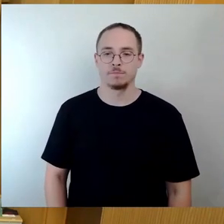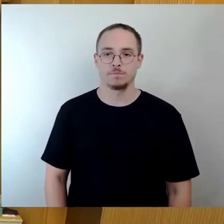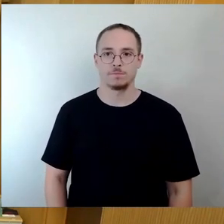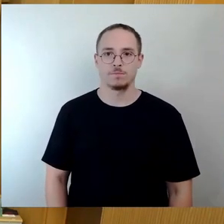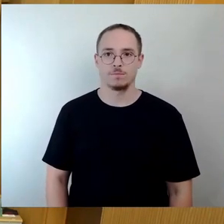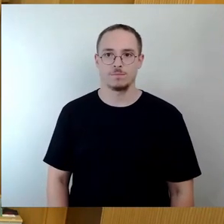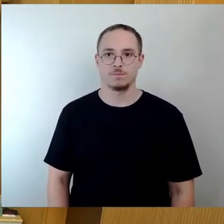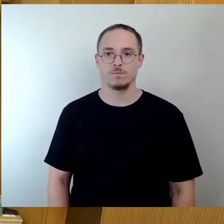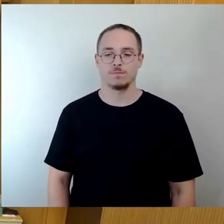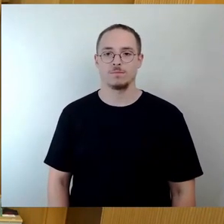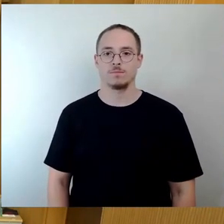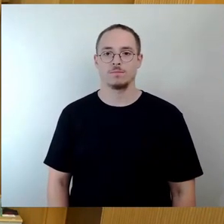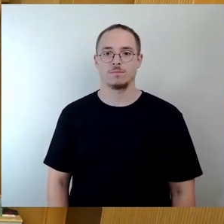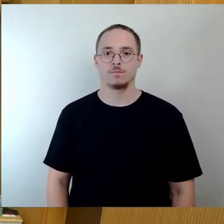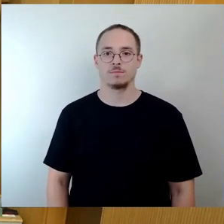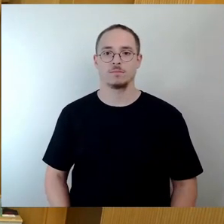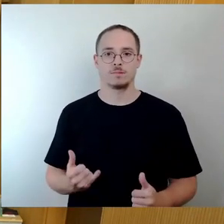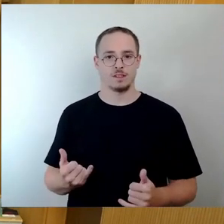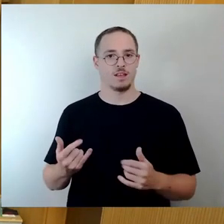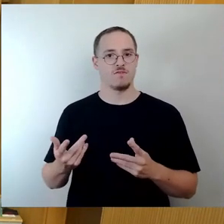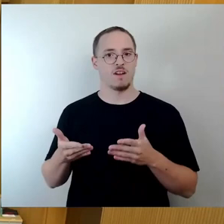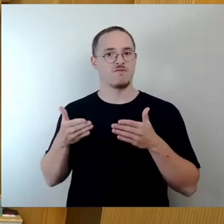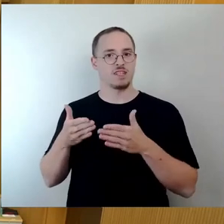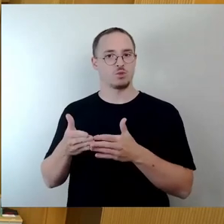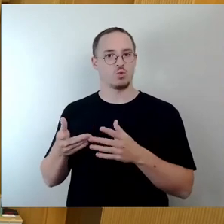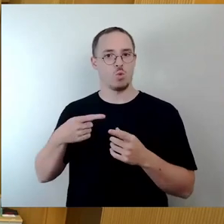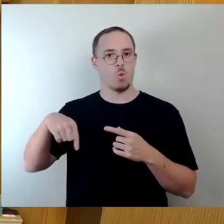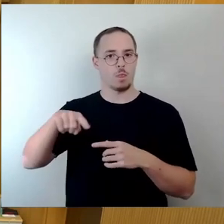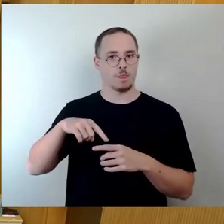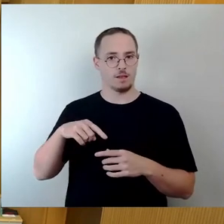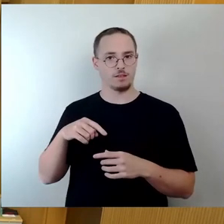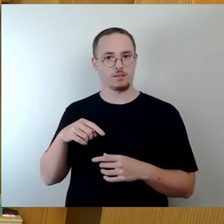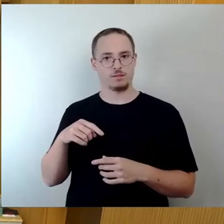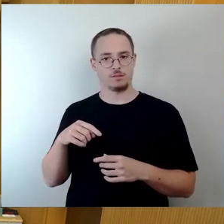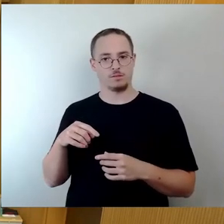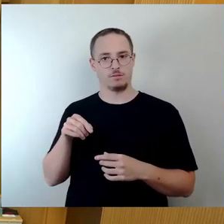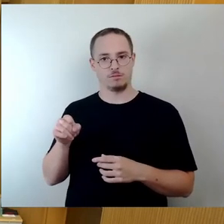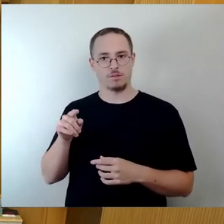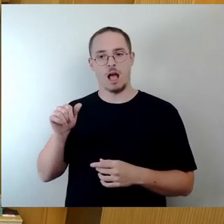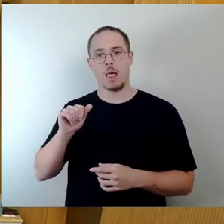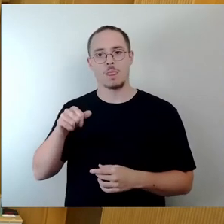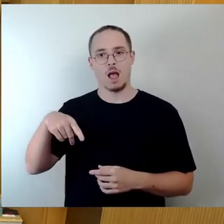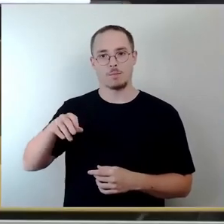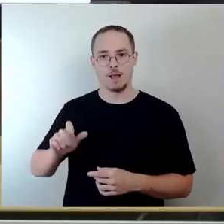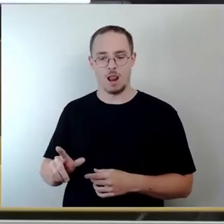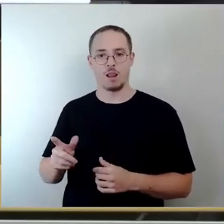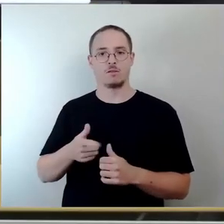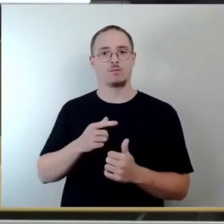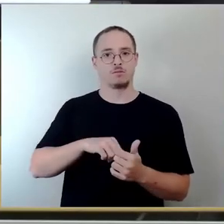Fraktionsrunde eine Rednerin auf der Liste, wäre Anja Abel. Dann steht auf der Liste Max Aschenbach. Anja Abel